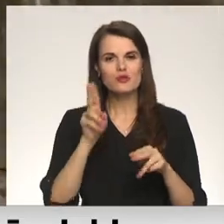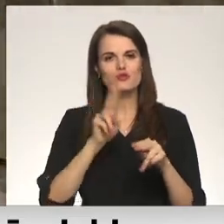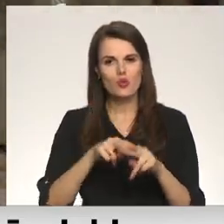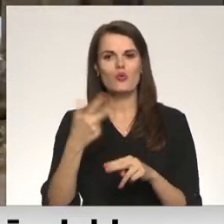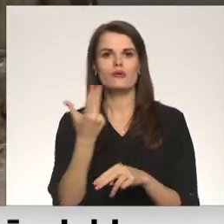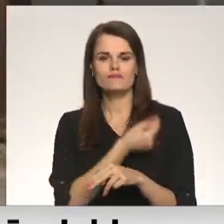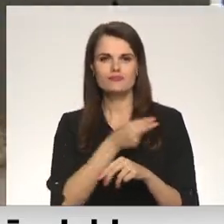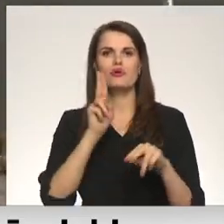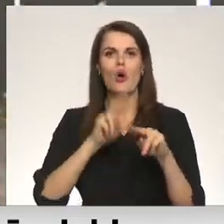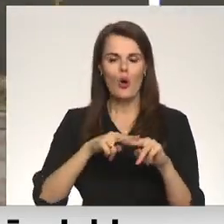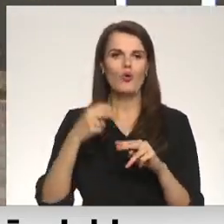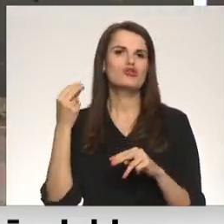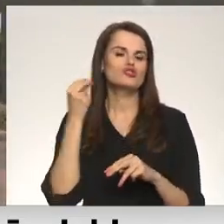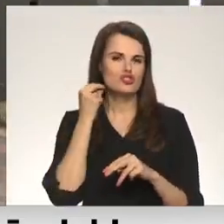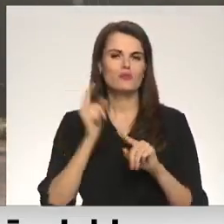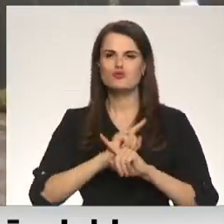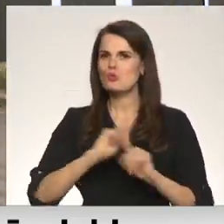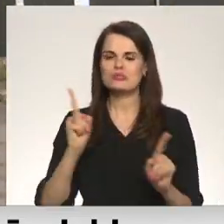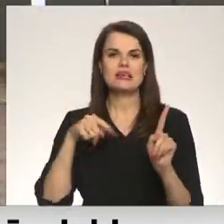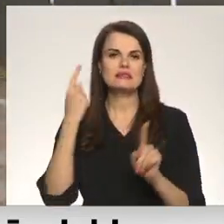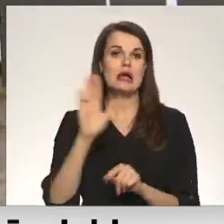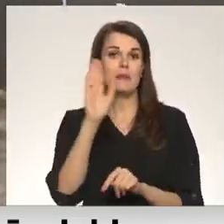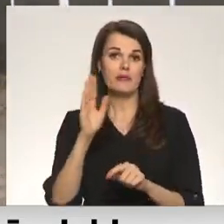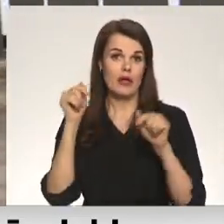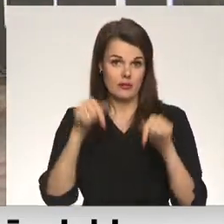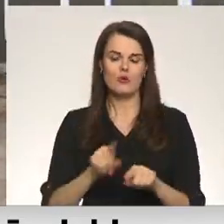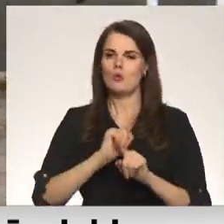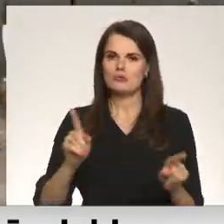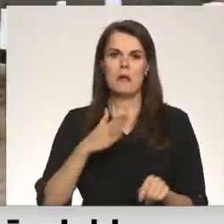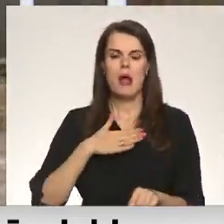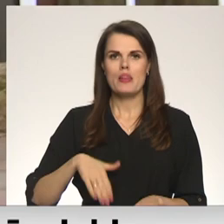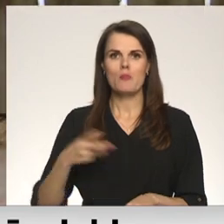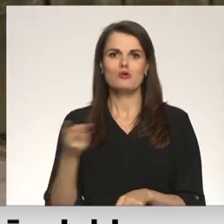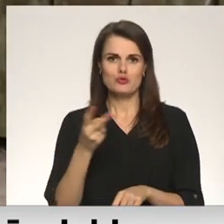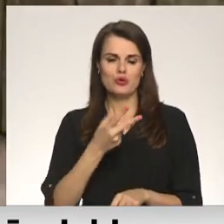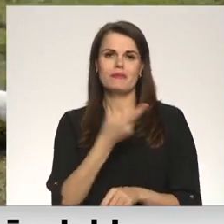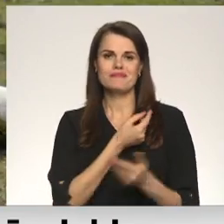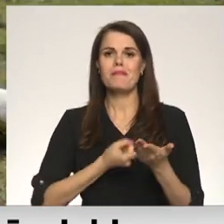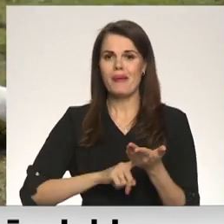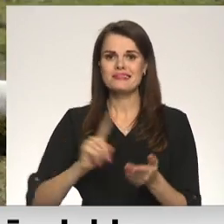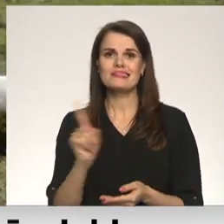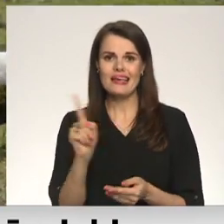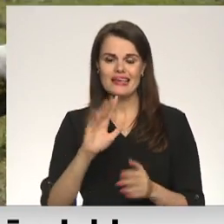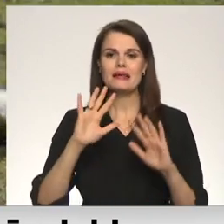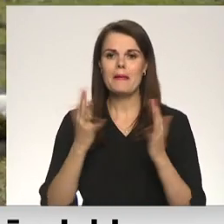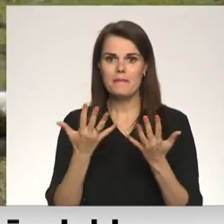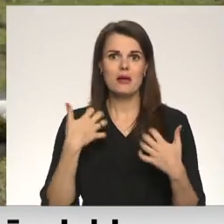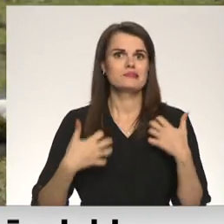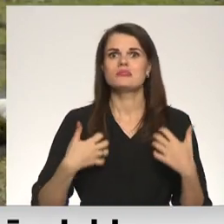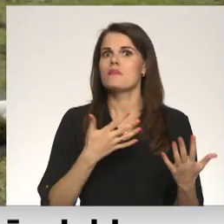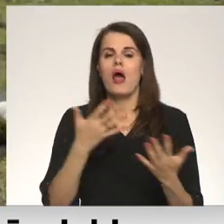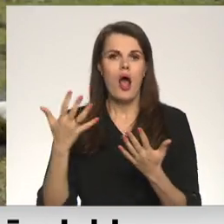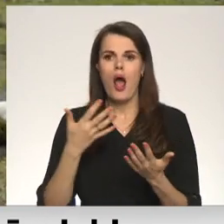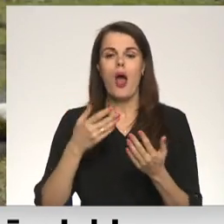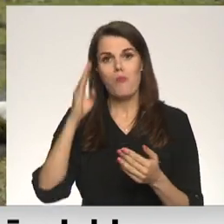Izdarījām mēs to burtiski nākamajā dienā, kad atbraucām. Maniem suņiem vispār ir vakcinācijas pasas, bet tajā steigā puikas pasi